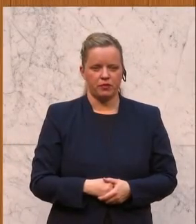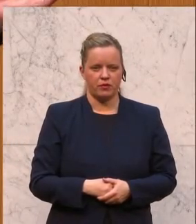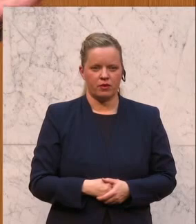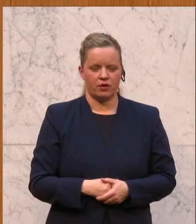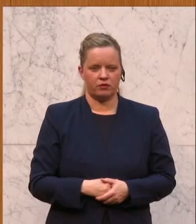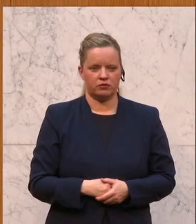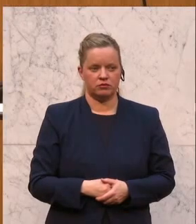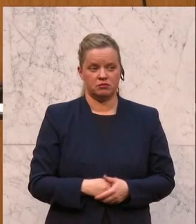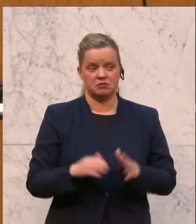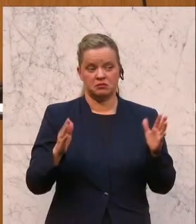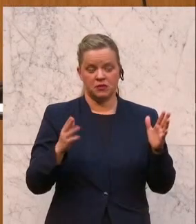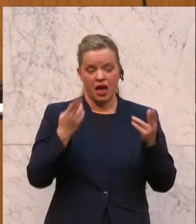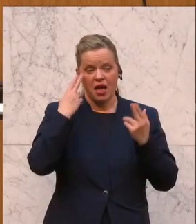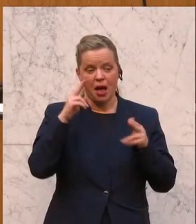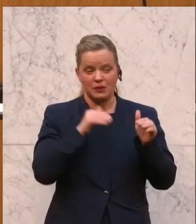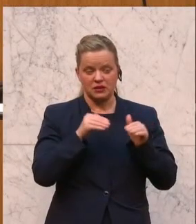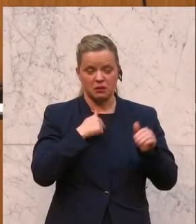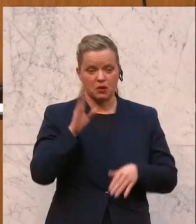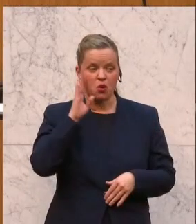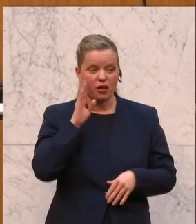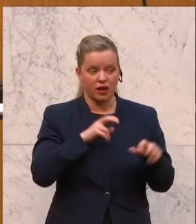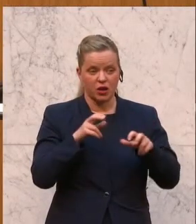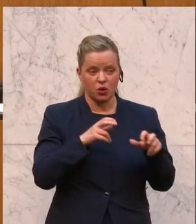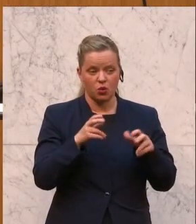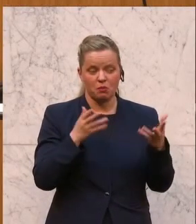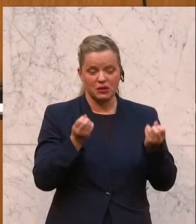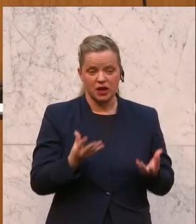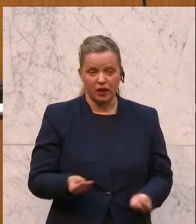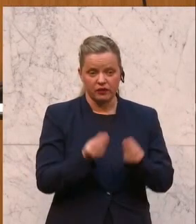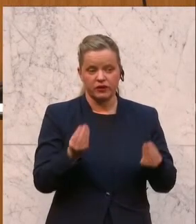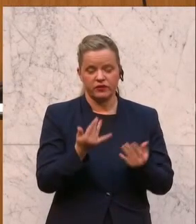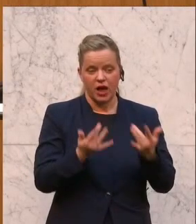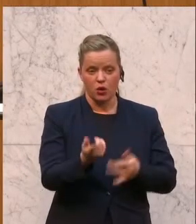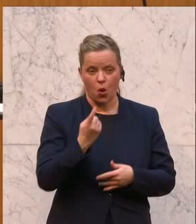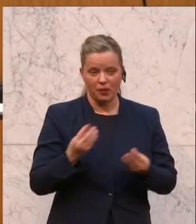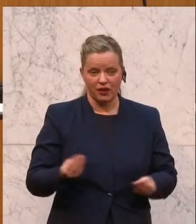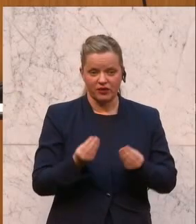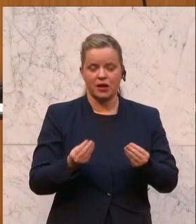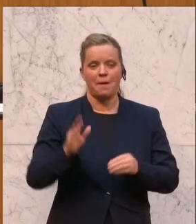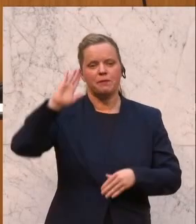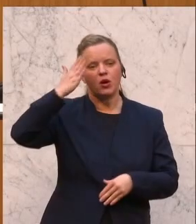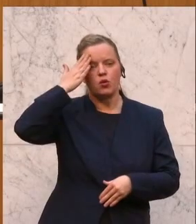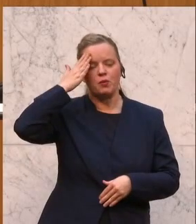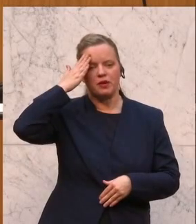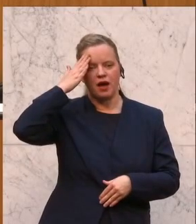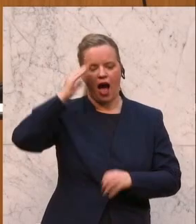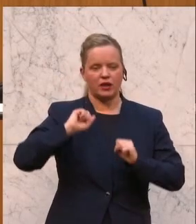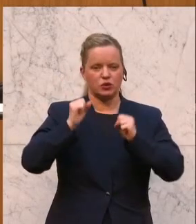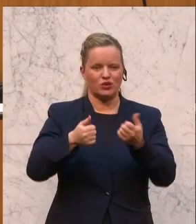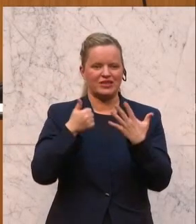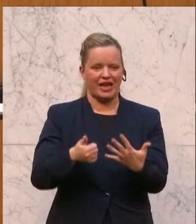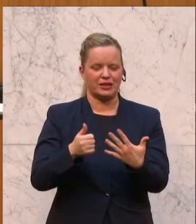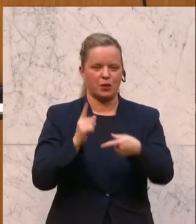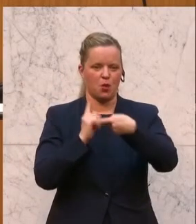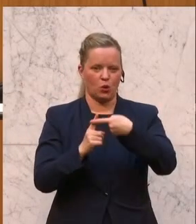was, Minister, vielleicht kommt irgendwann einmal was. Die berühmte Aktion 60 Plus, unseres Kollegen Erwin Angerer, wo man den